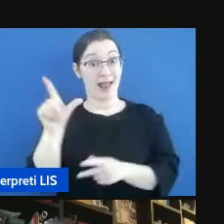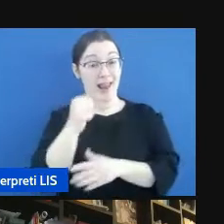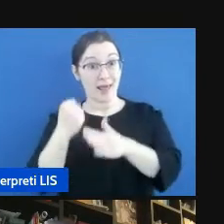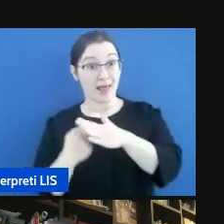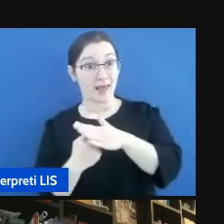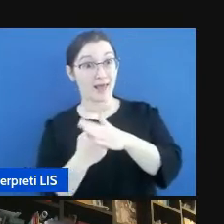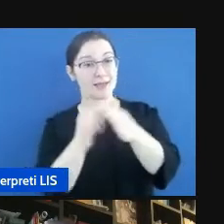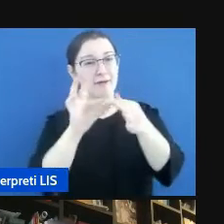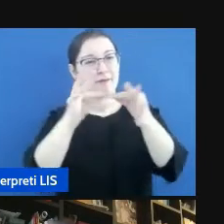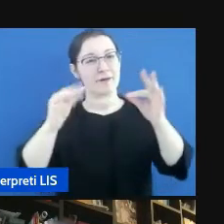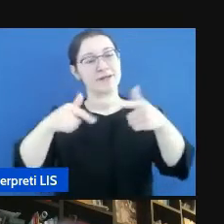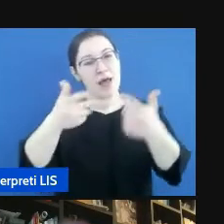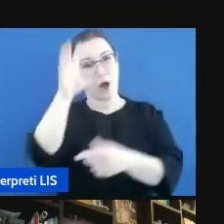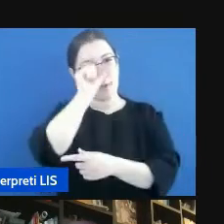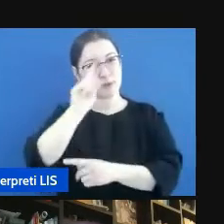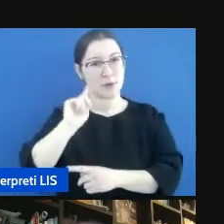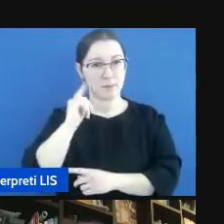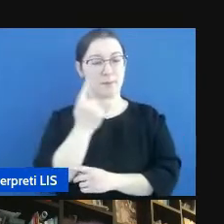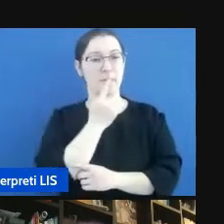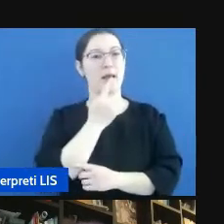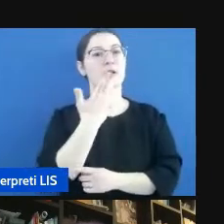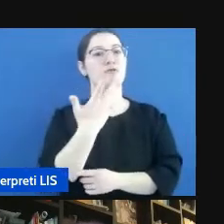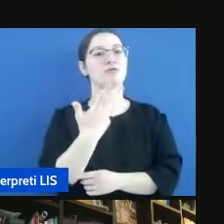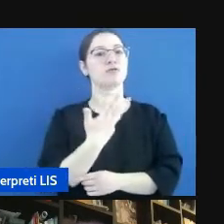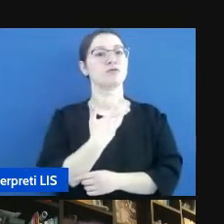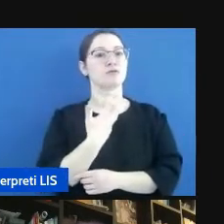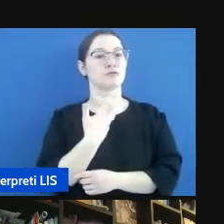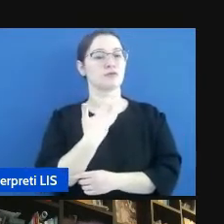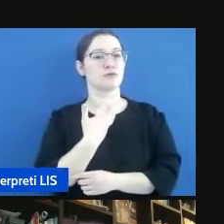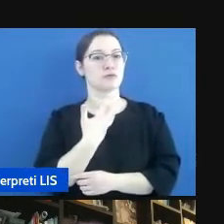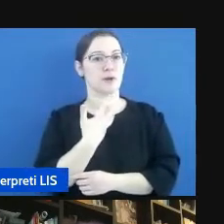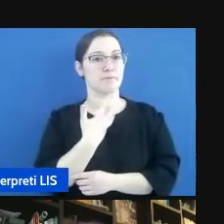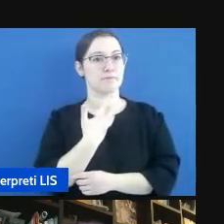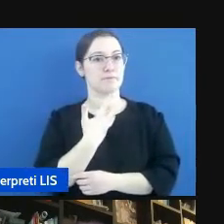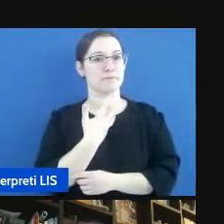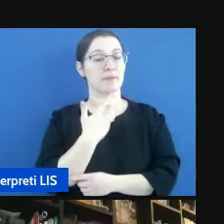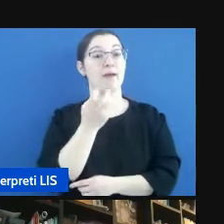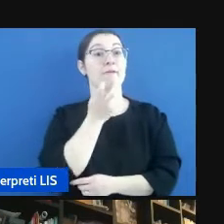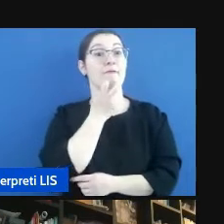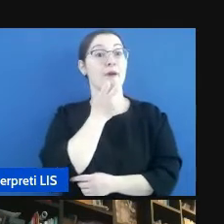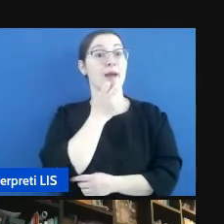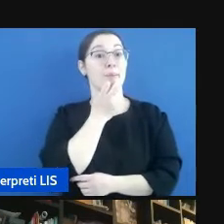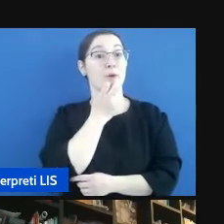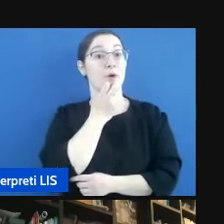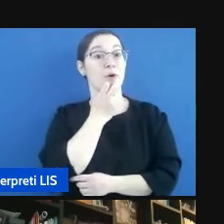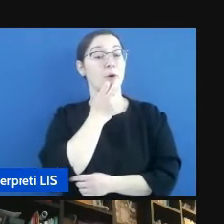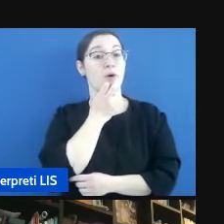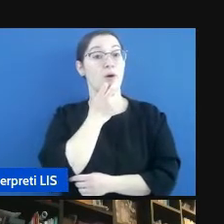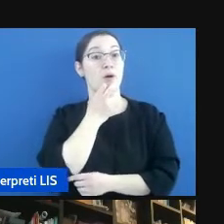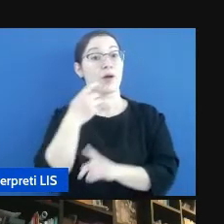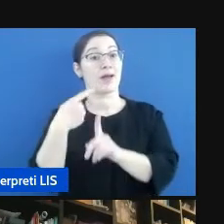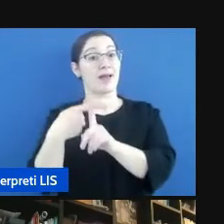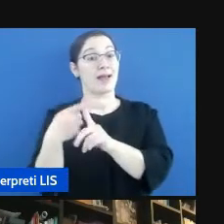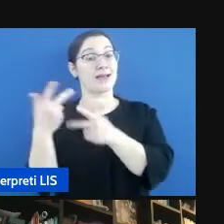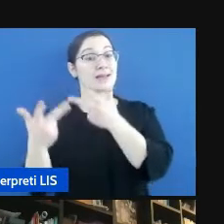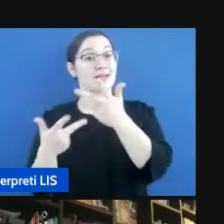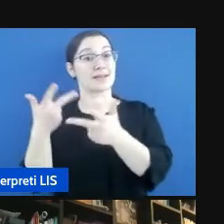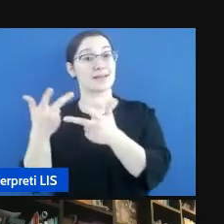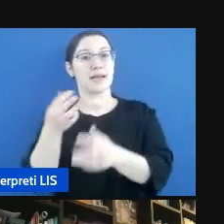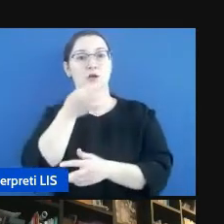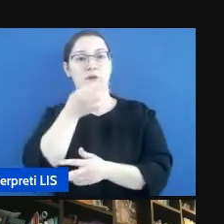In LIS c'è un segno articolato dopo il verbo che dimostra la conclusione di un'azione